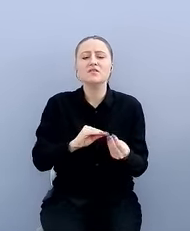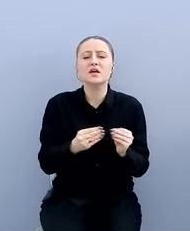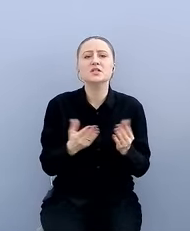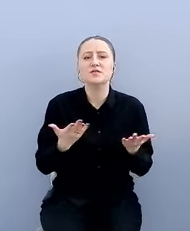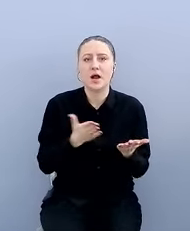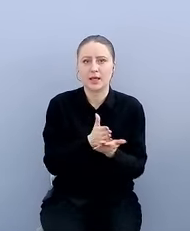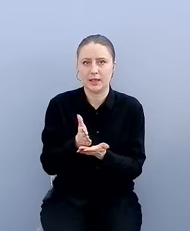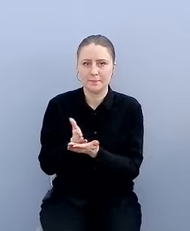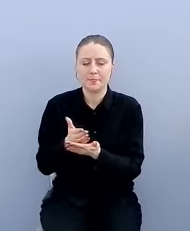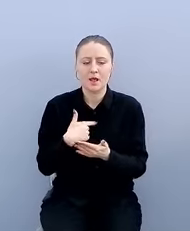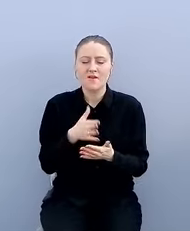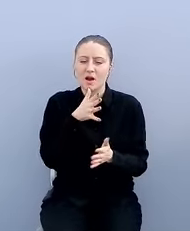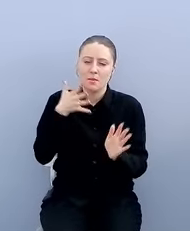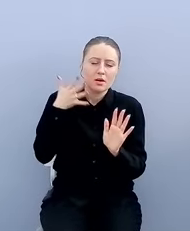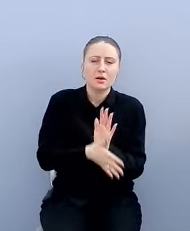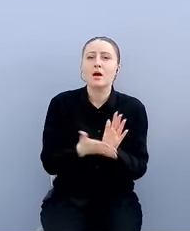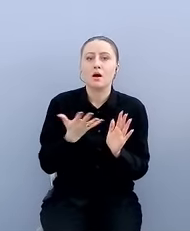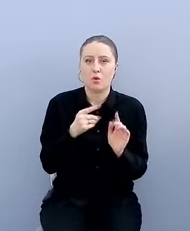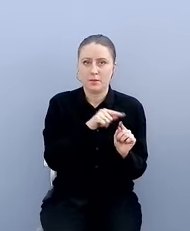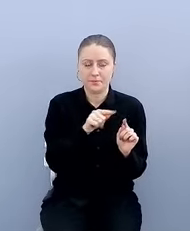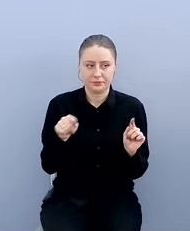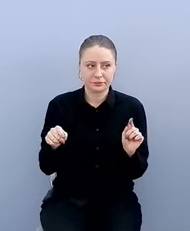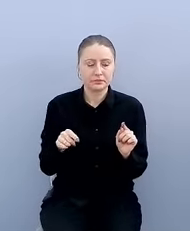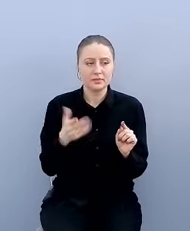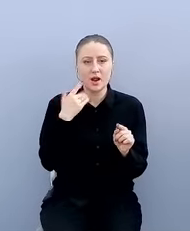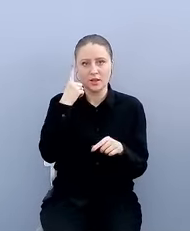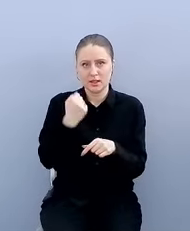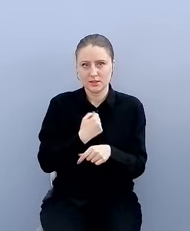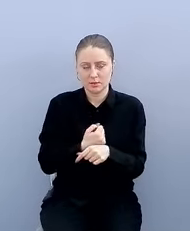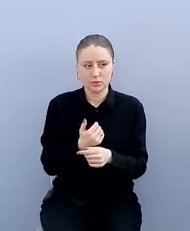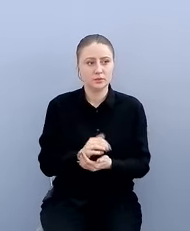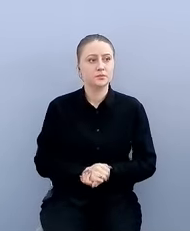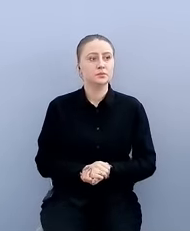основные вещи, на которые мы потратили больше всего времени при разработке.